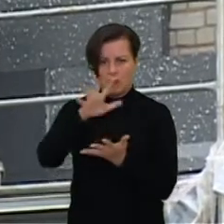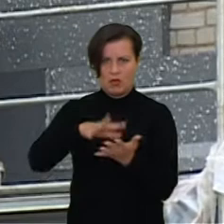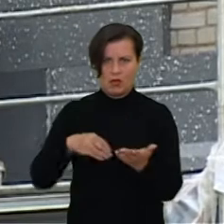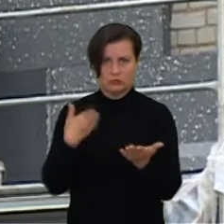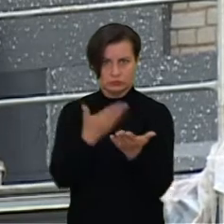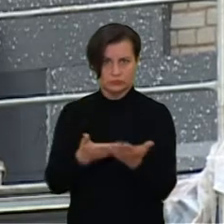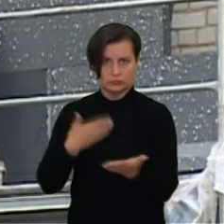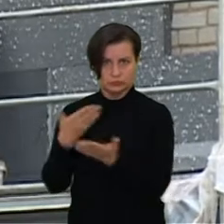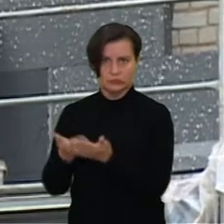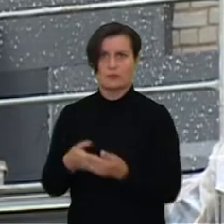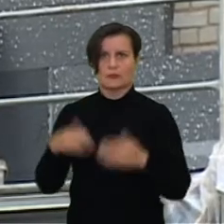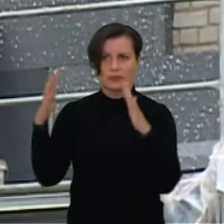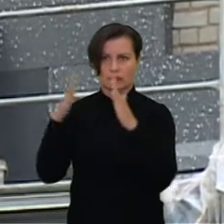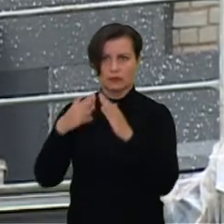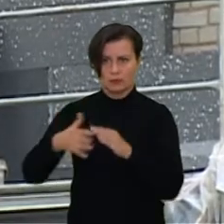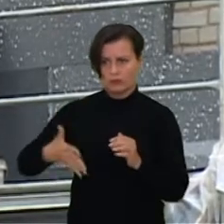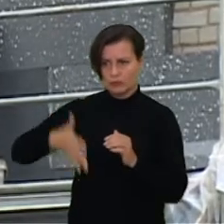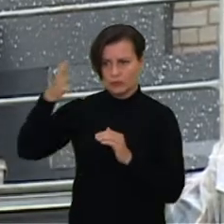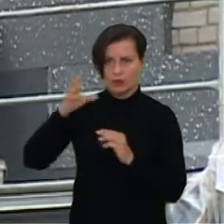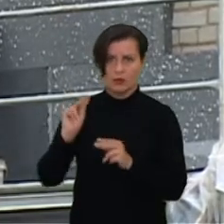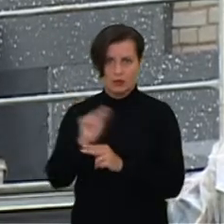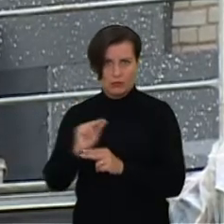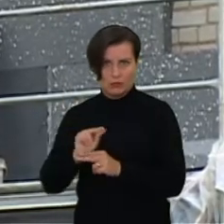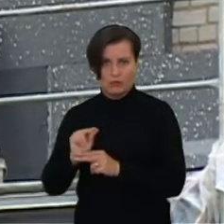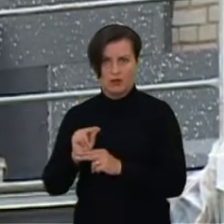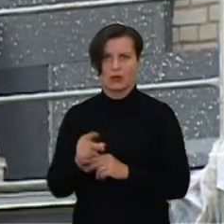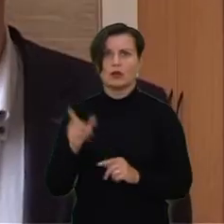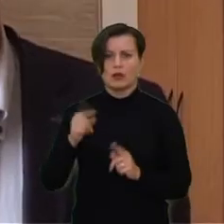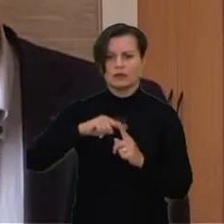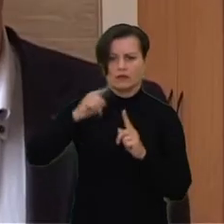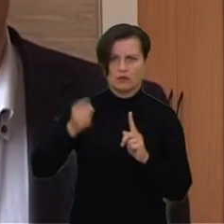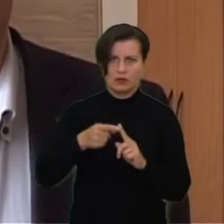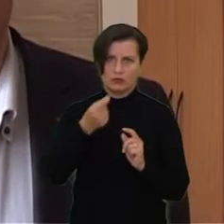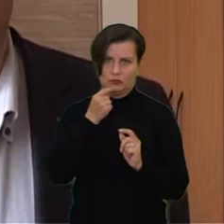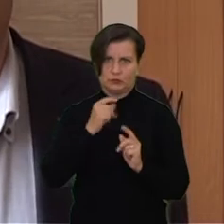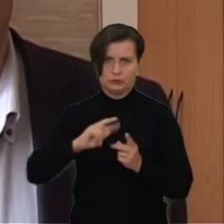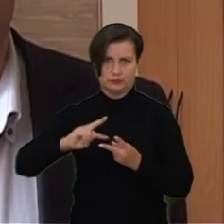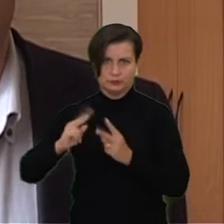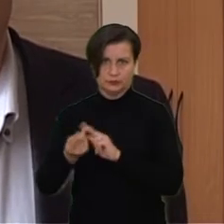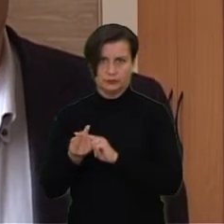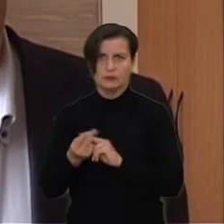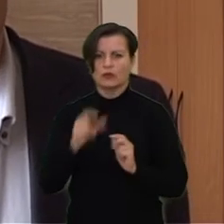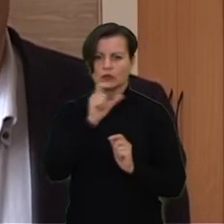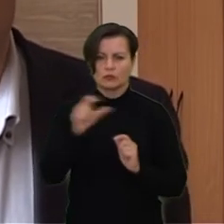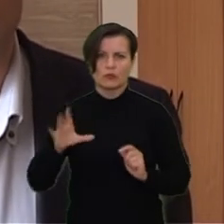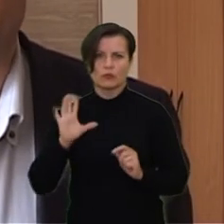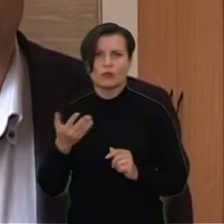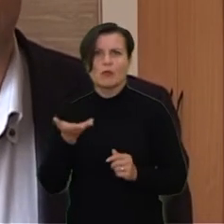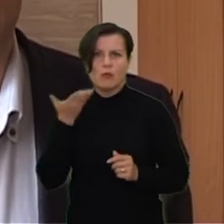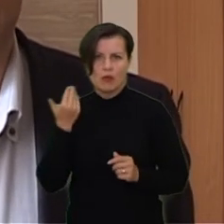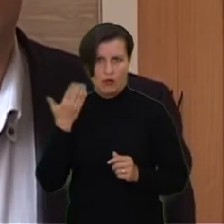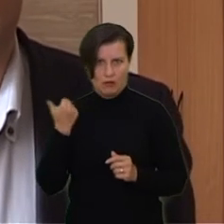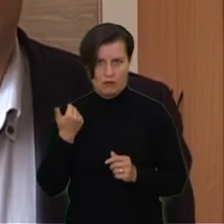teikti pareiškas namų renovacijai. Šiek tiek keičiasi tvarka. Gyventėm tikrai bus palengvintas